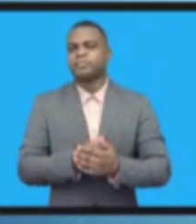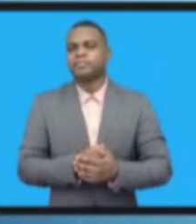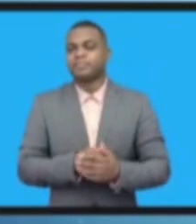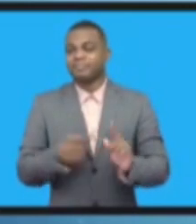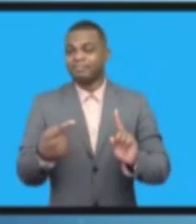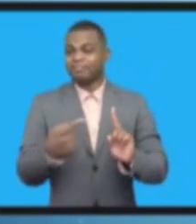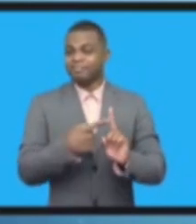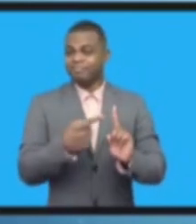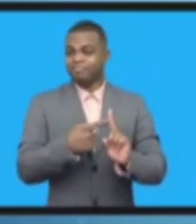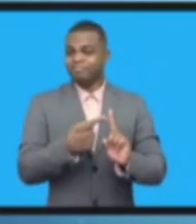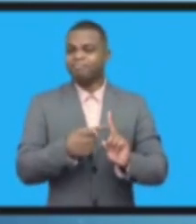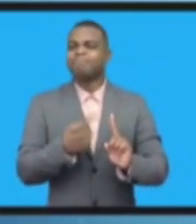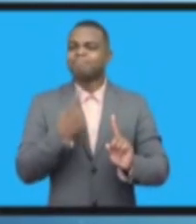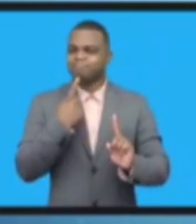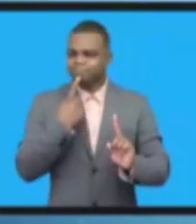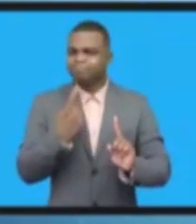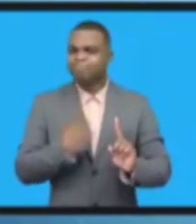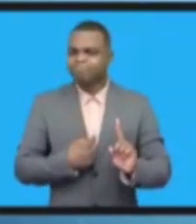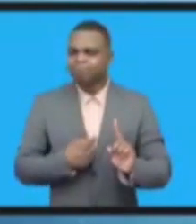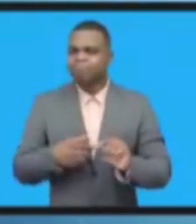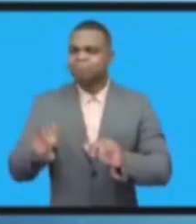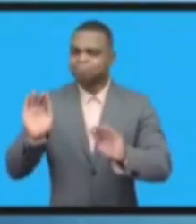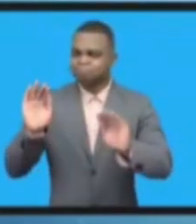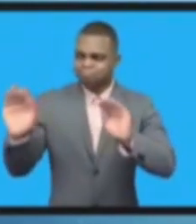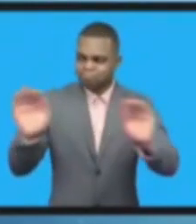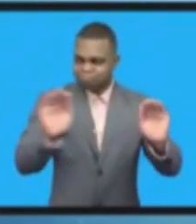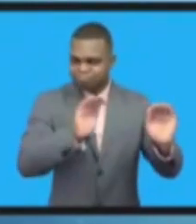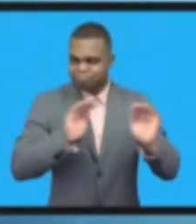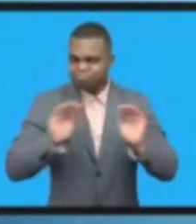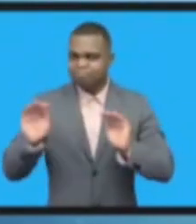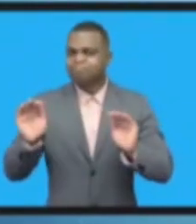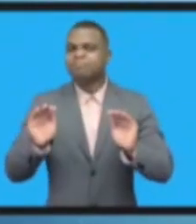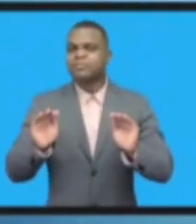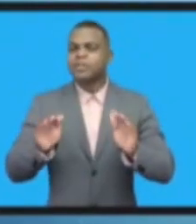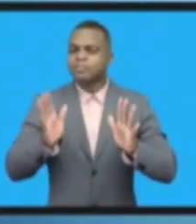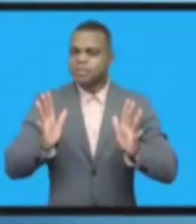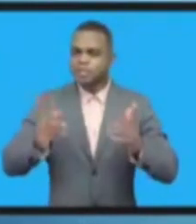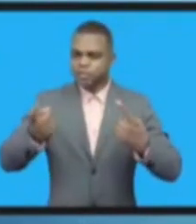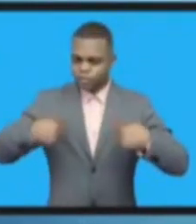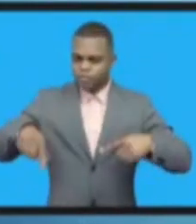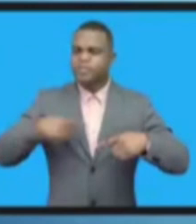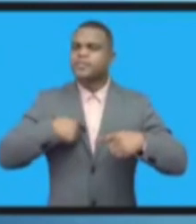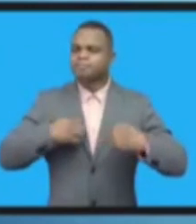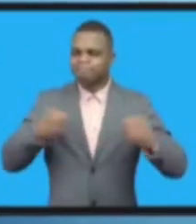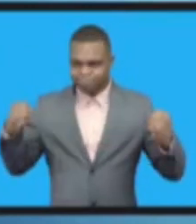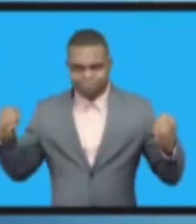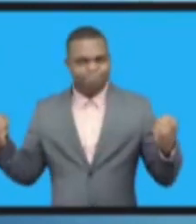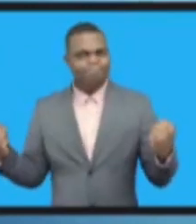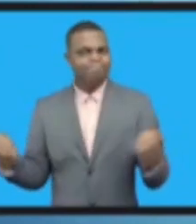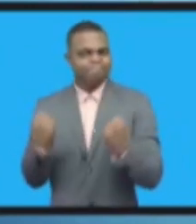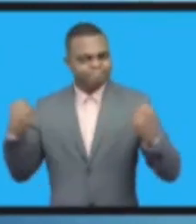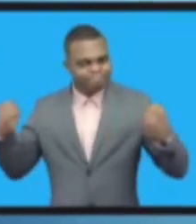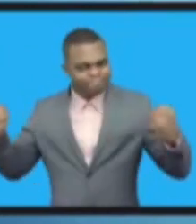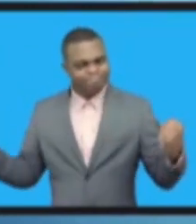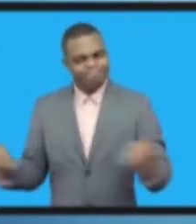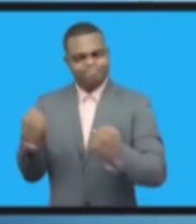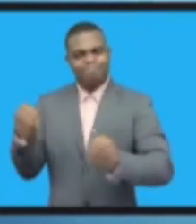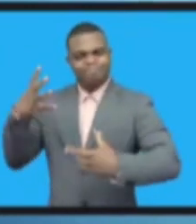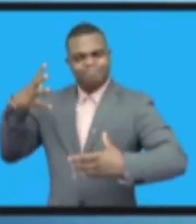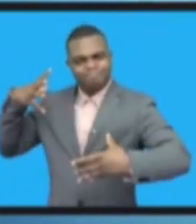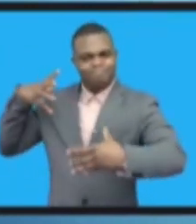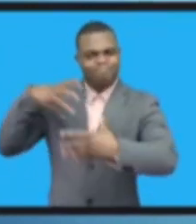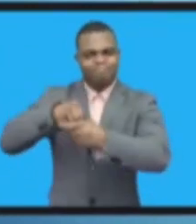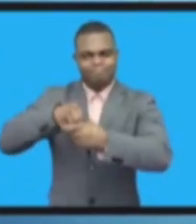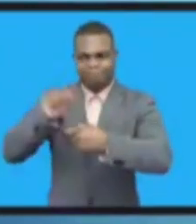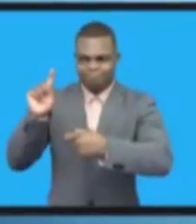должен сыграть роль в цифровых преобразованиях, эта роль заключается в том, чтобы сделать мир немного другим. Новые